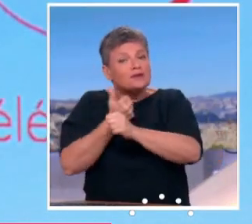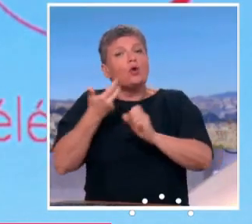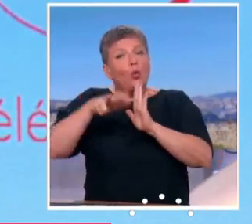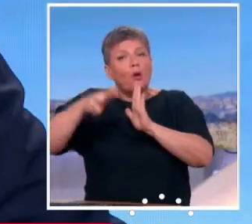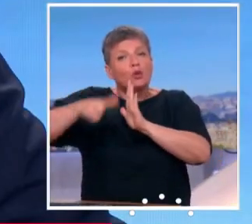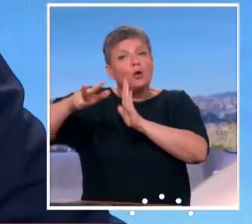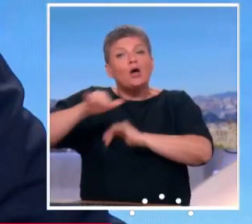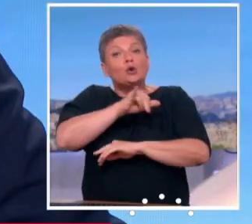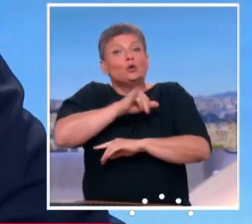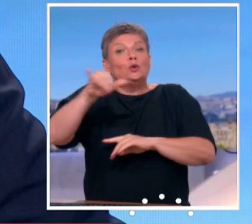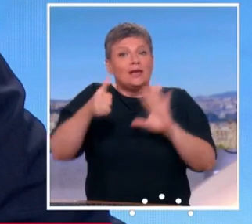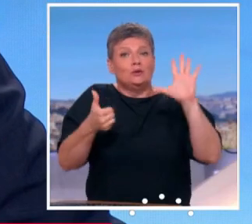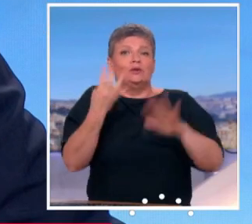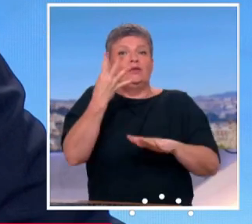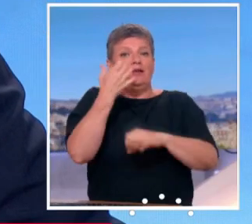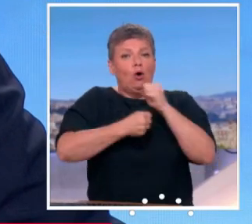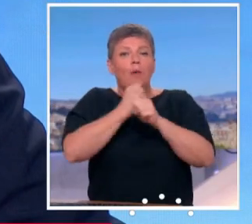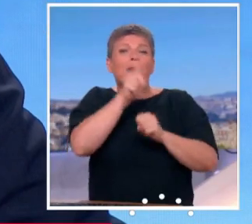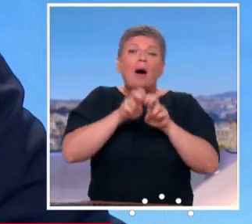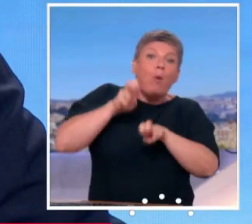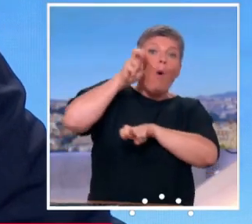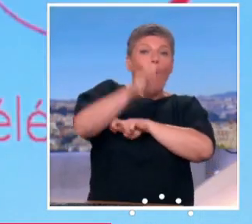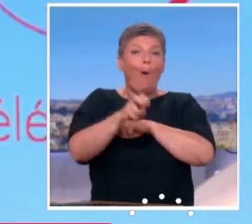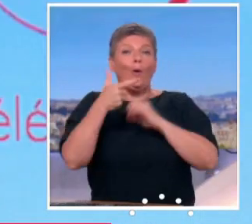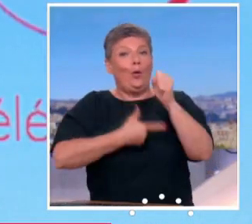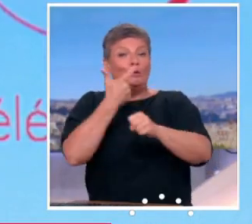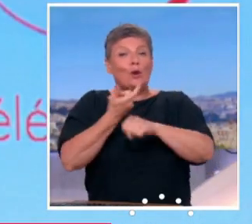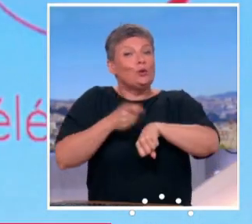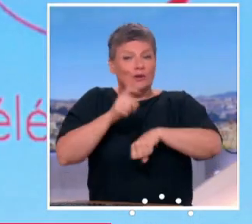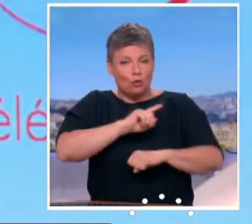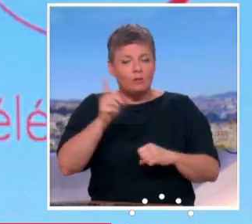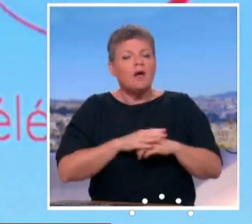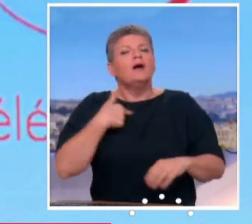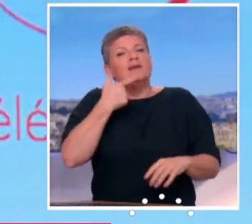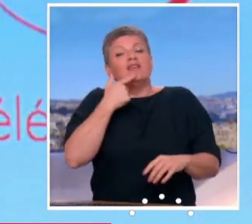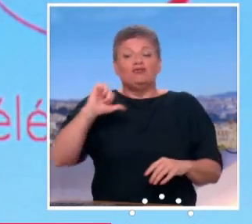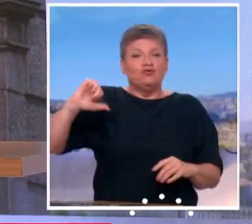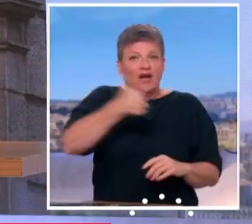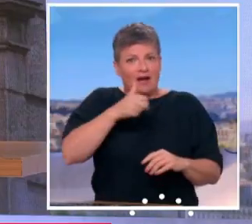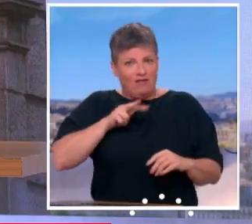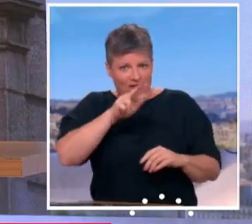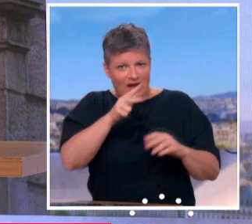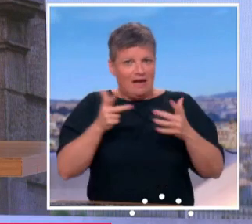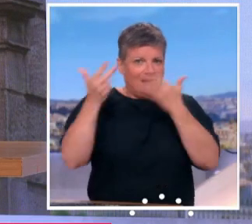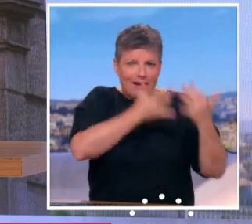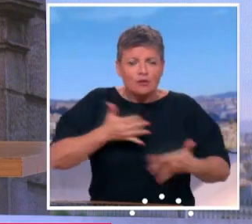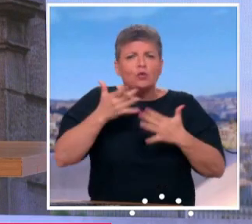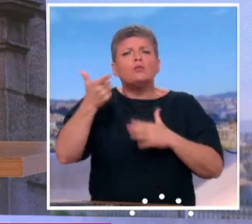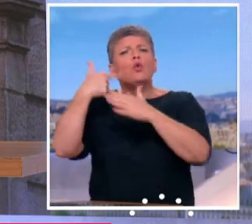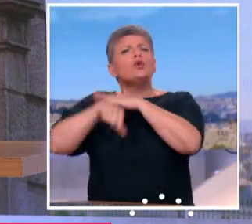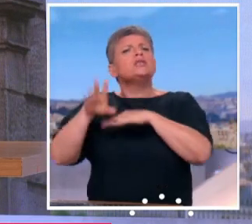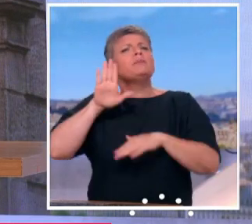important aussi de le souligner, il n pas un grand saut de 2 ans immédiatement. – Alors chacun va faire ses calculs forcément, le logiciel de l'assurance retraite qui permet